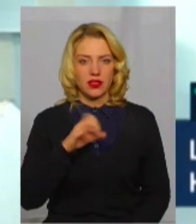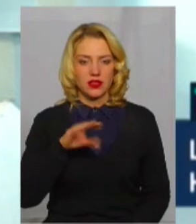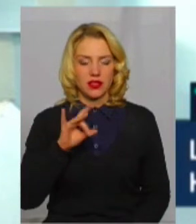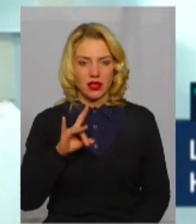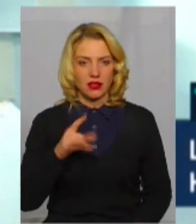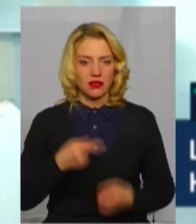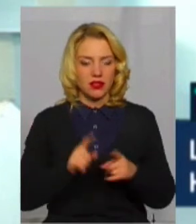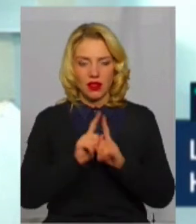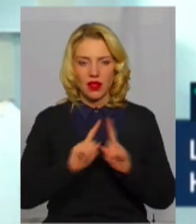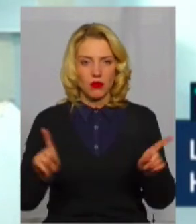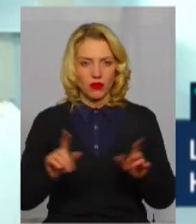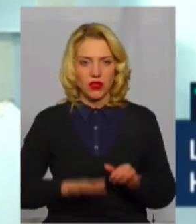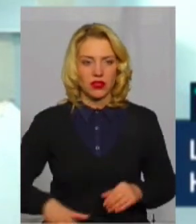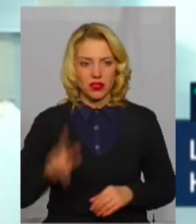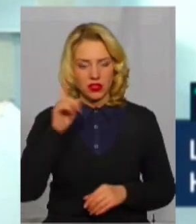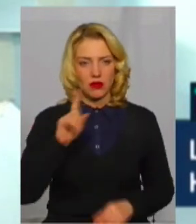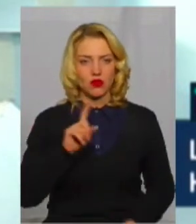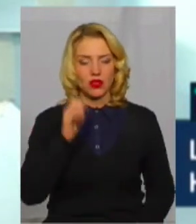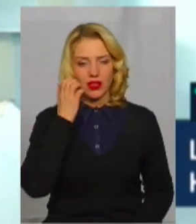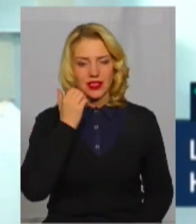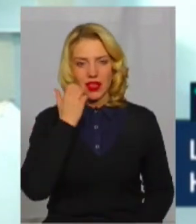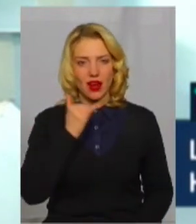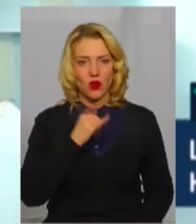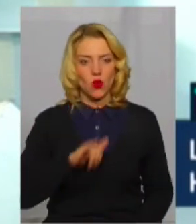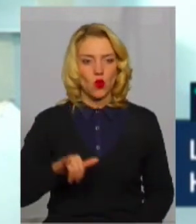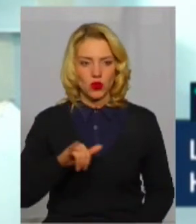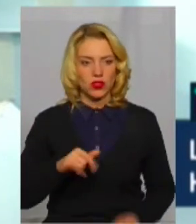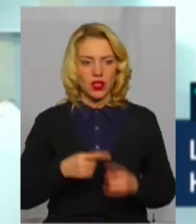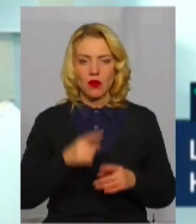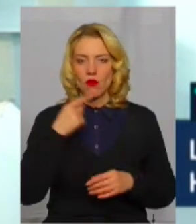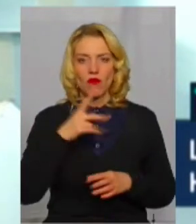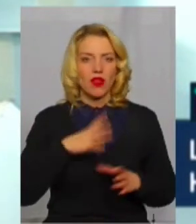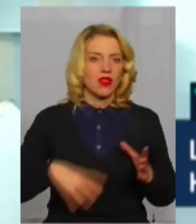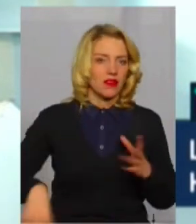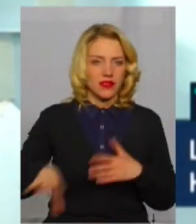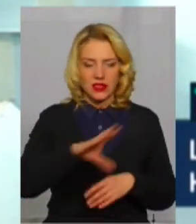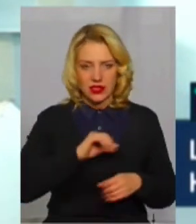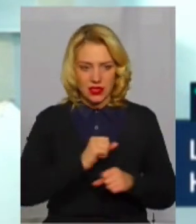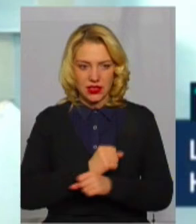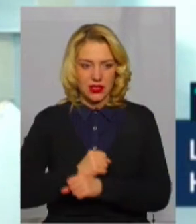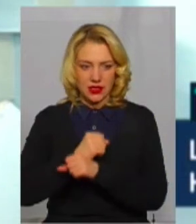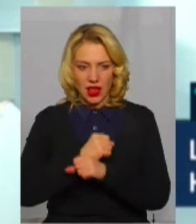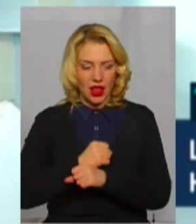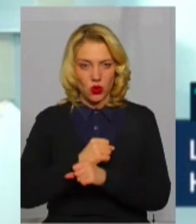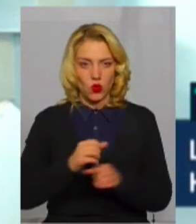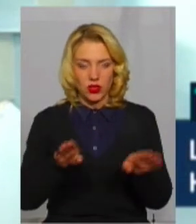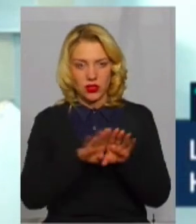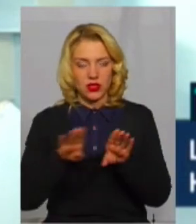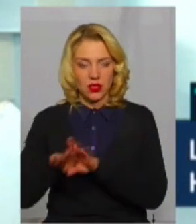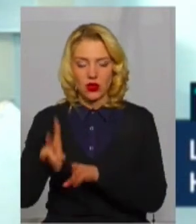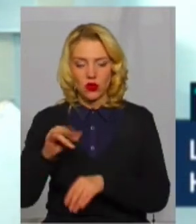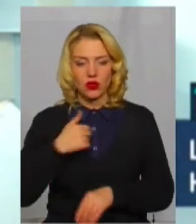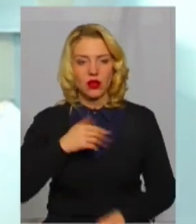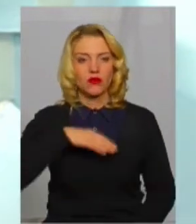територія, ми знаємо, що таке староушиця. Тобто, не йде мова про ліквідацію всіх, але нам достатньо